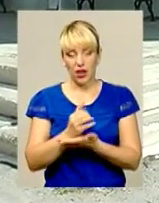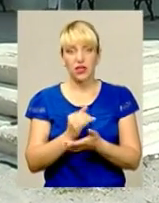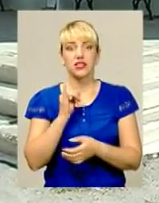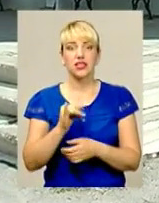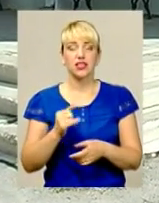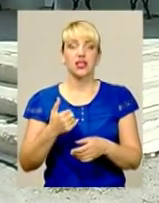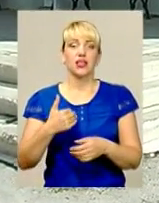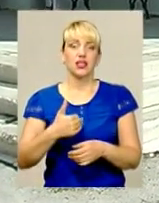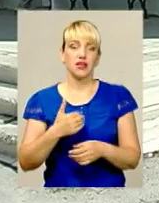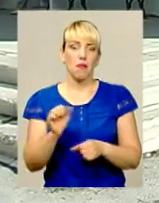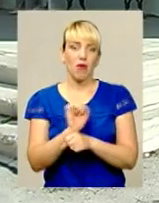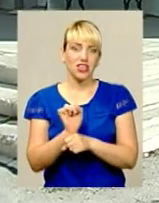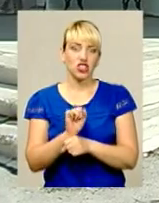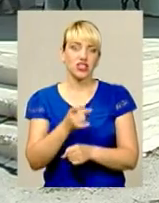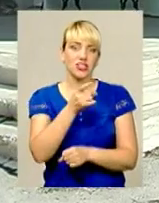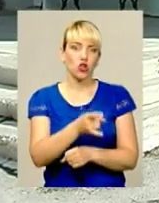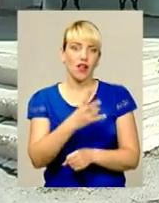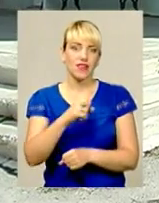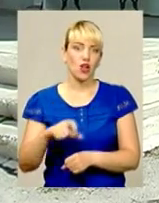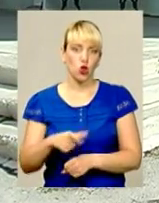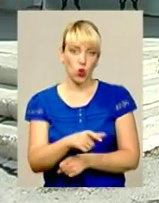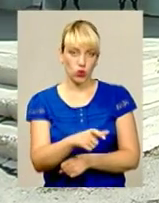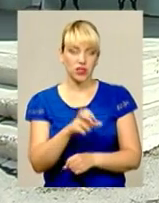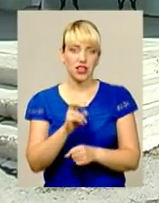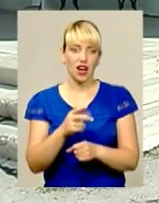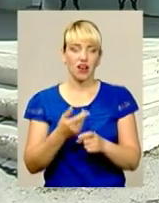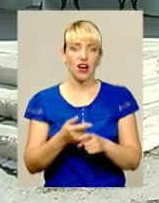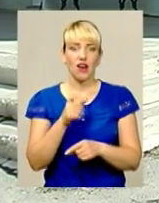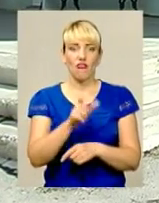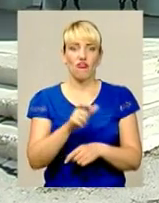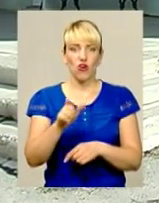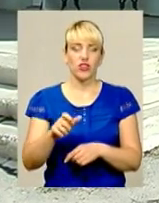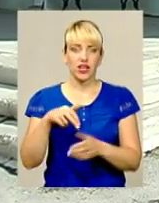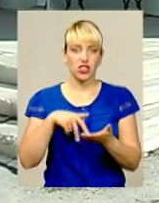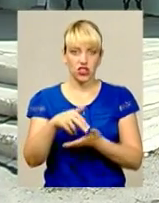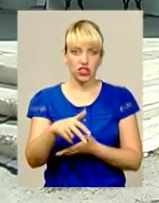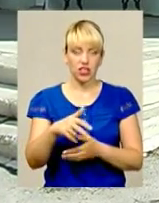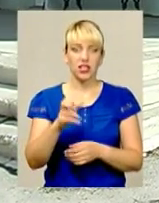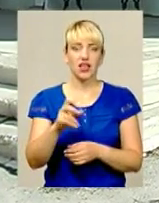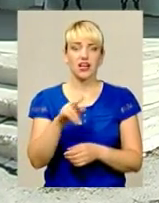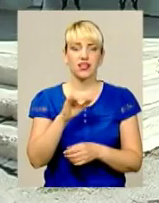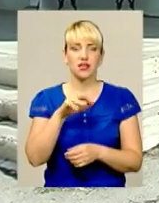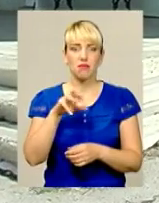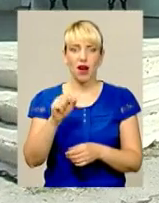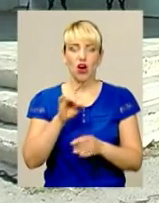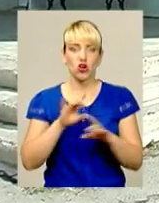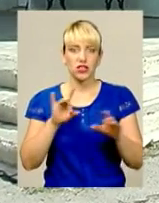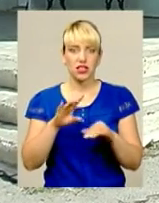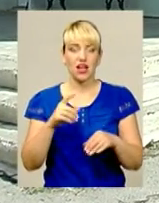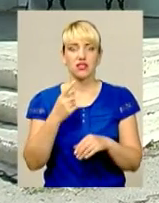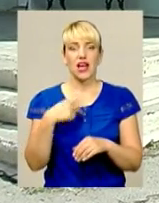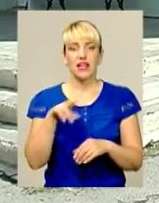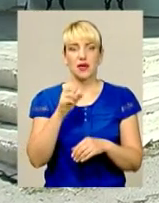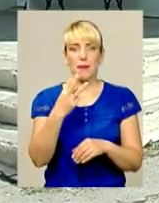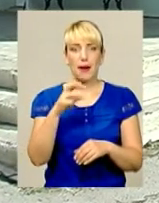Машина стояла на дорозі, на трасі. І так, як вони йшли, Діма розказував, що перший, ось за ним